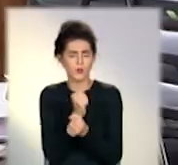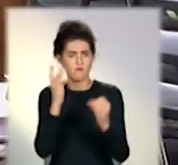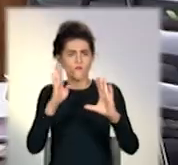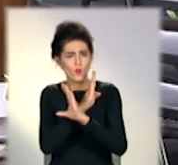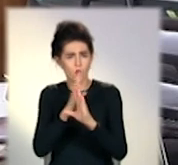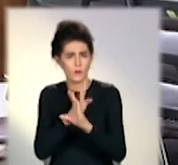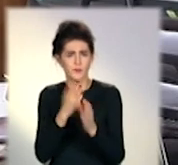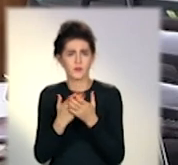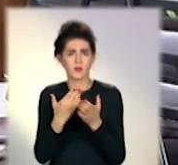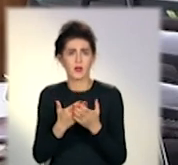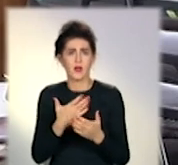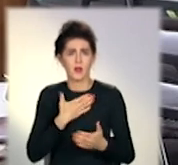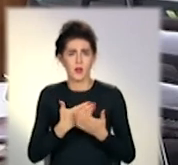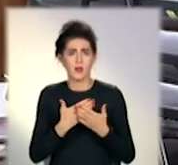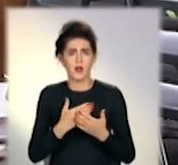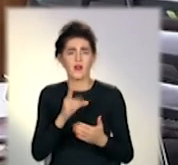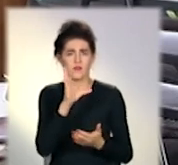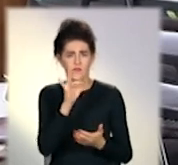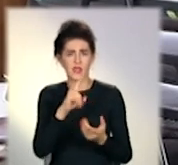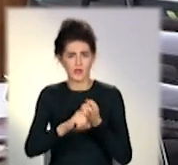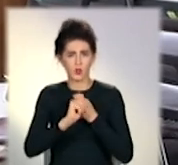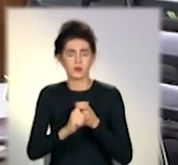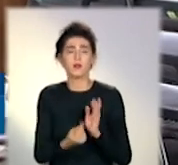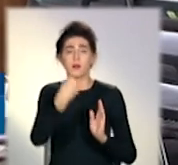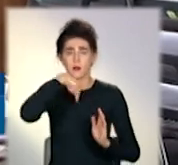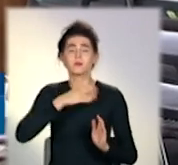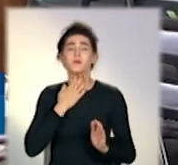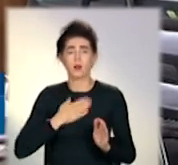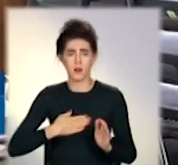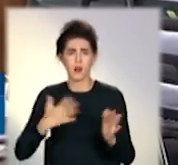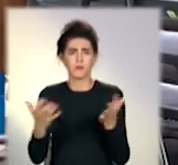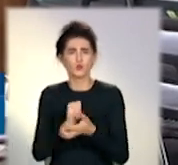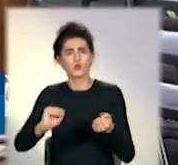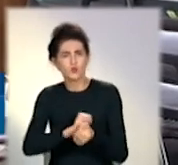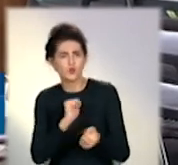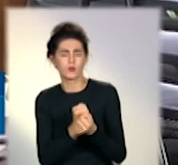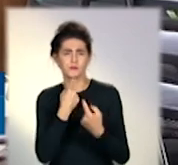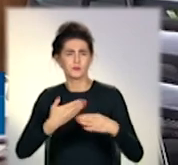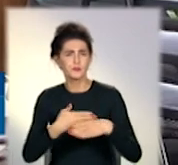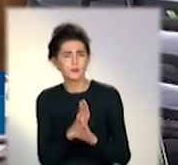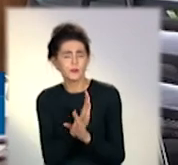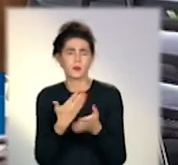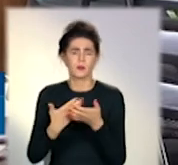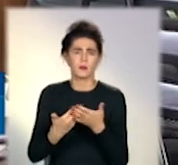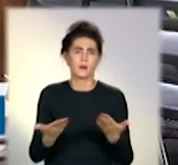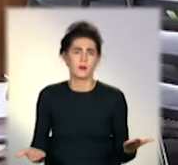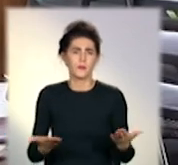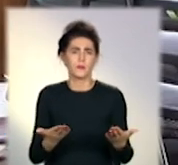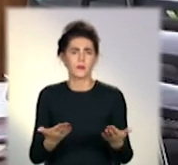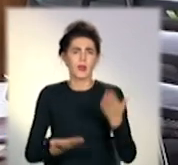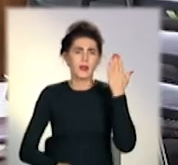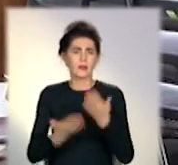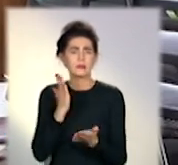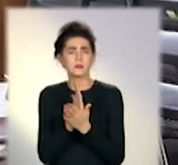Коли потрапляє вірус до нас на слизисту, а вона пересушена, потрескана, і там є після цього